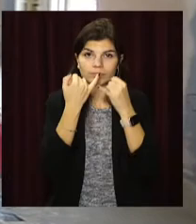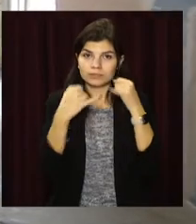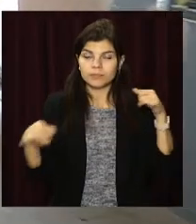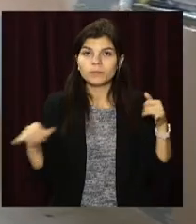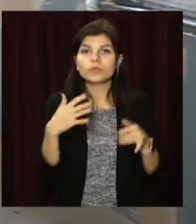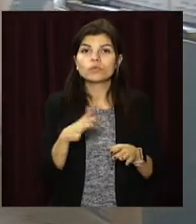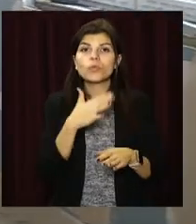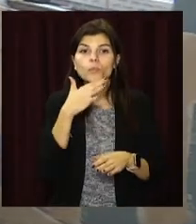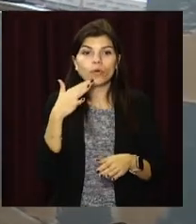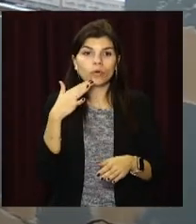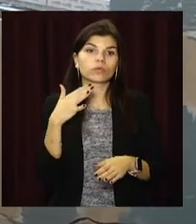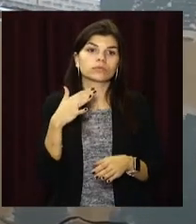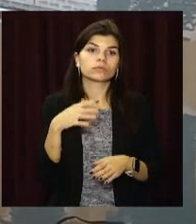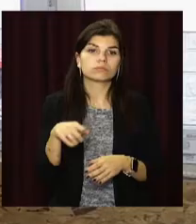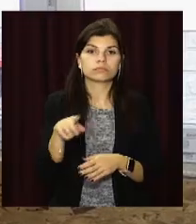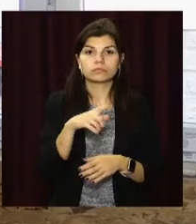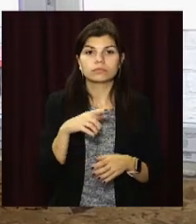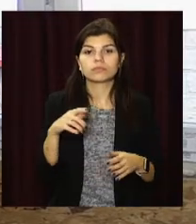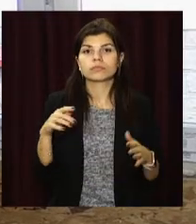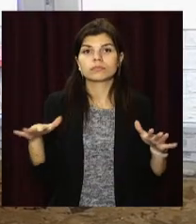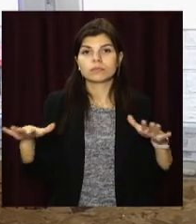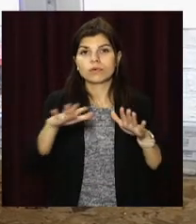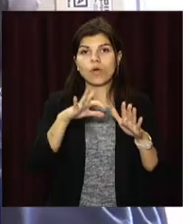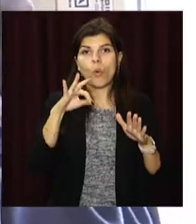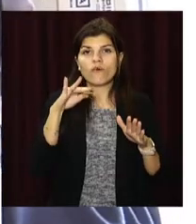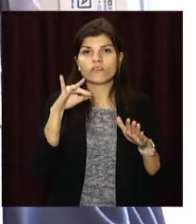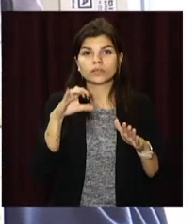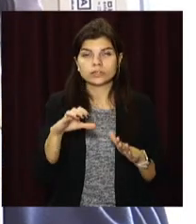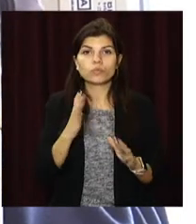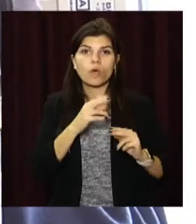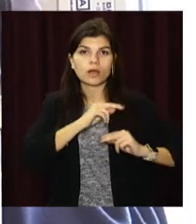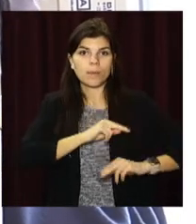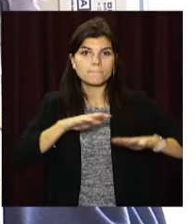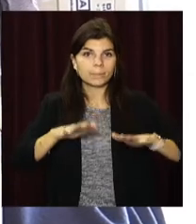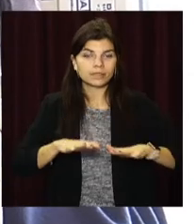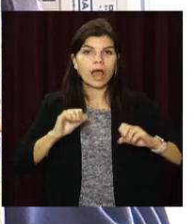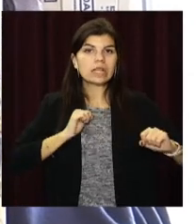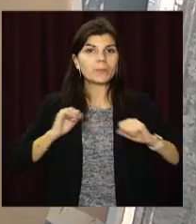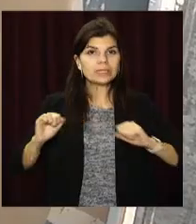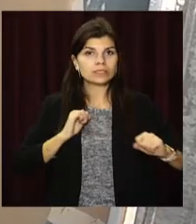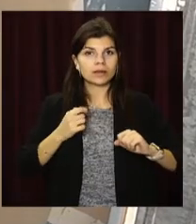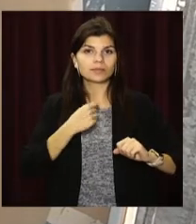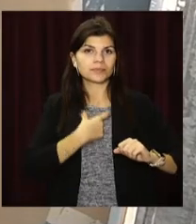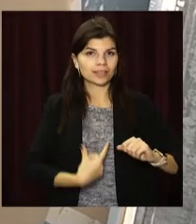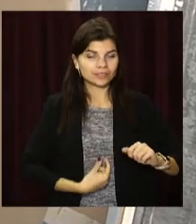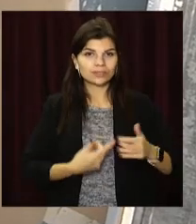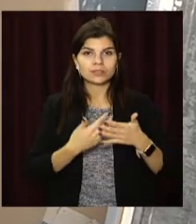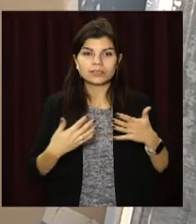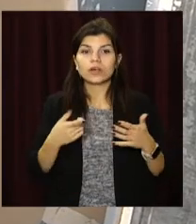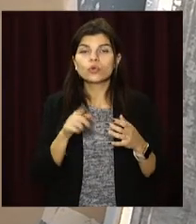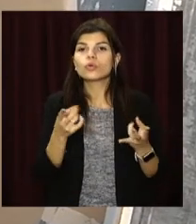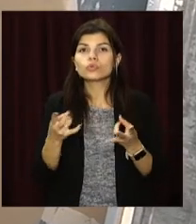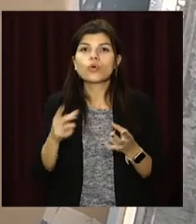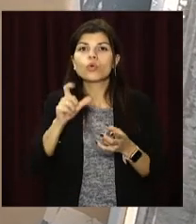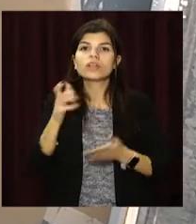Половину новобудови підведуть під великий фронтофіс, там облаштують робочі місця адміністраторів. Подбають також про потребу